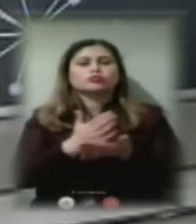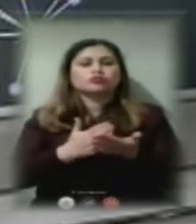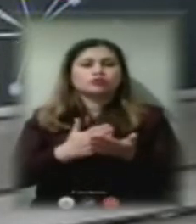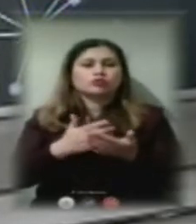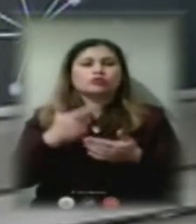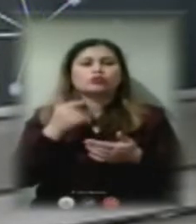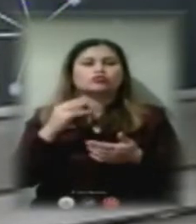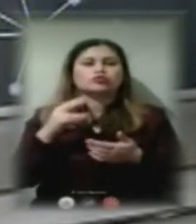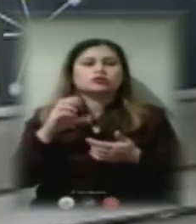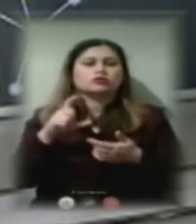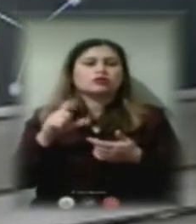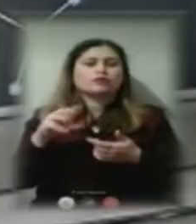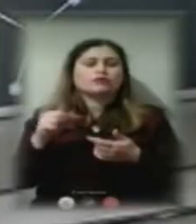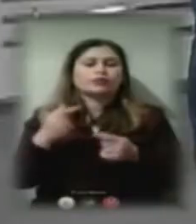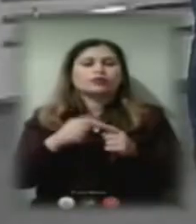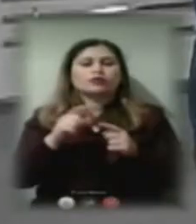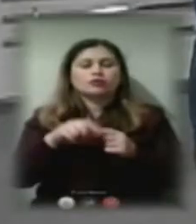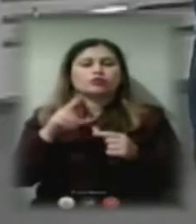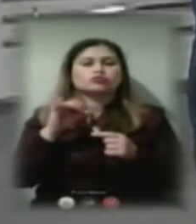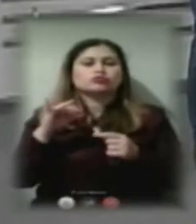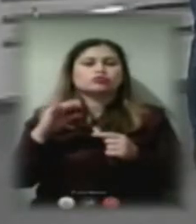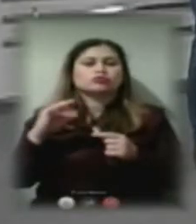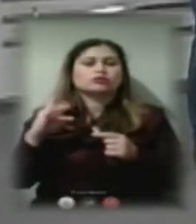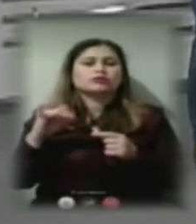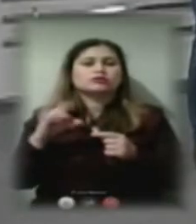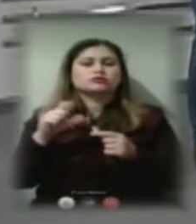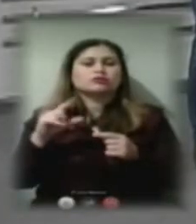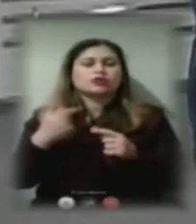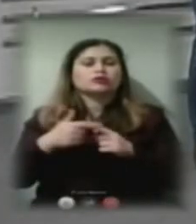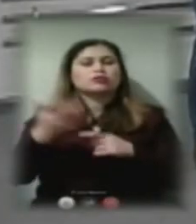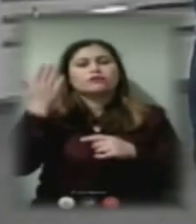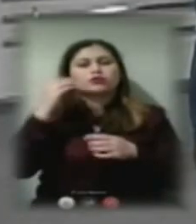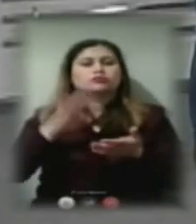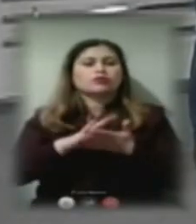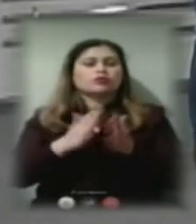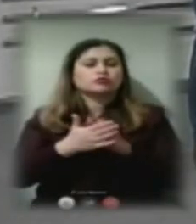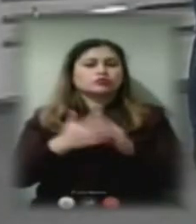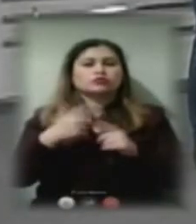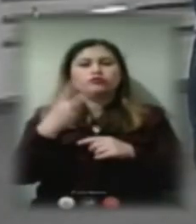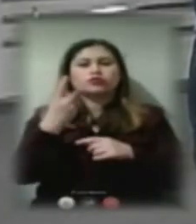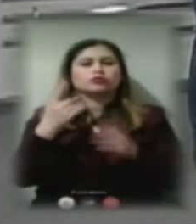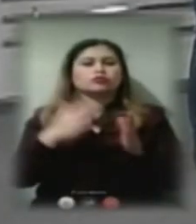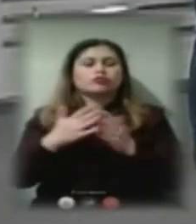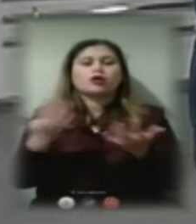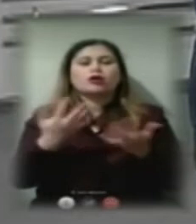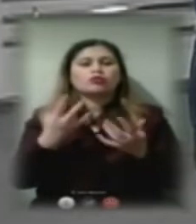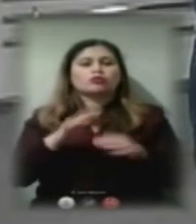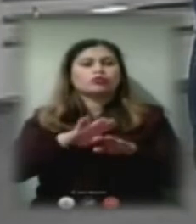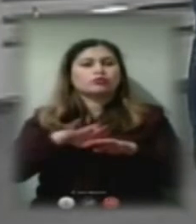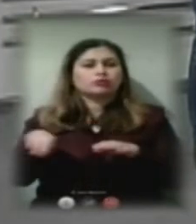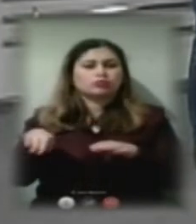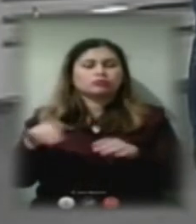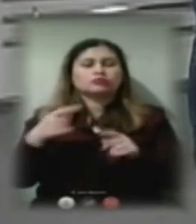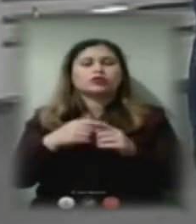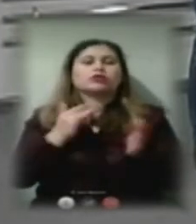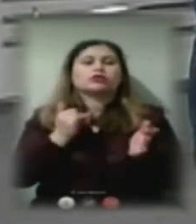Це конструктивні схеми, ви знаєте, це давня ситуація, у нас 21 будинок, який потрібно відселяти. І гуртожитки.